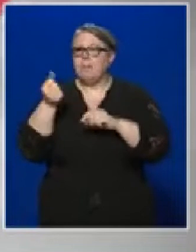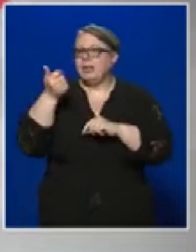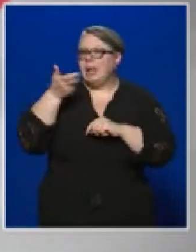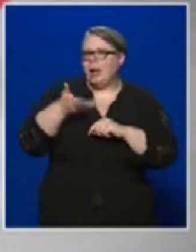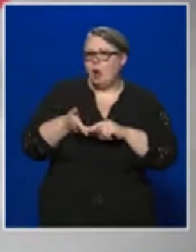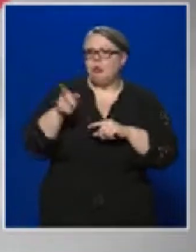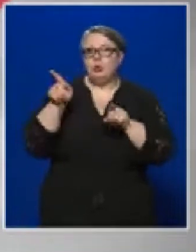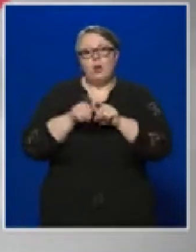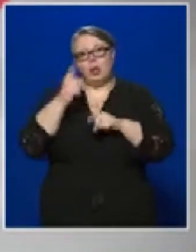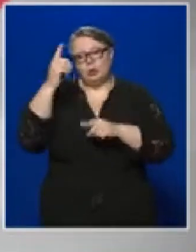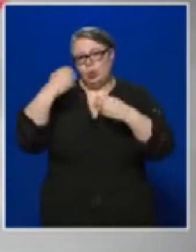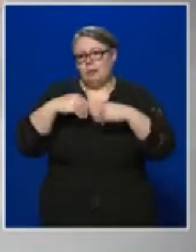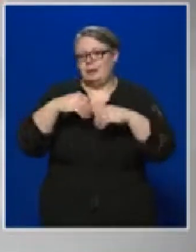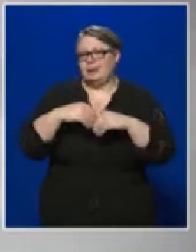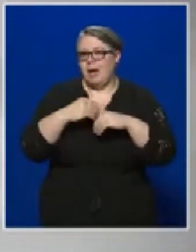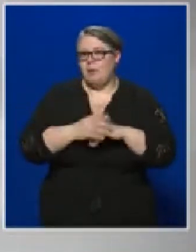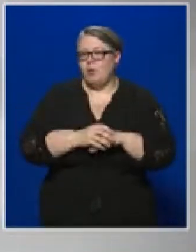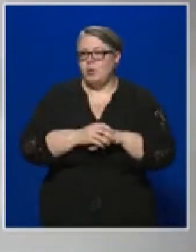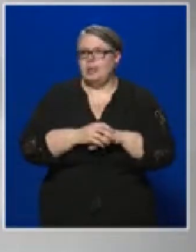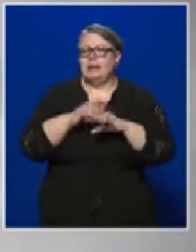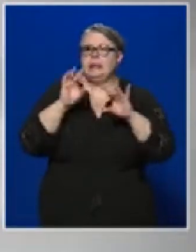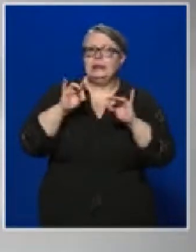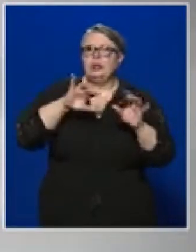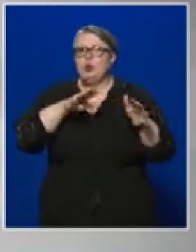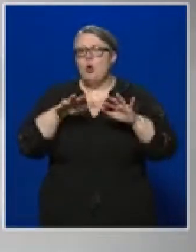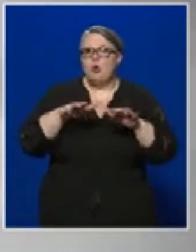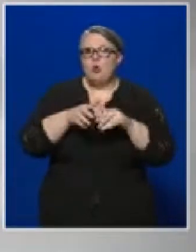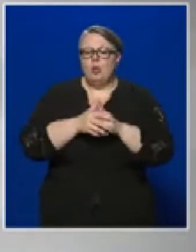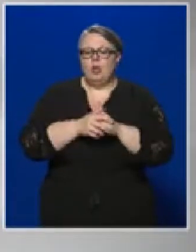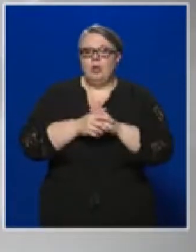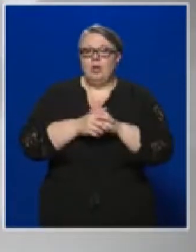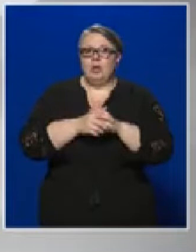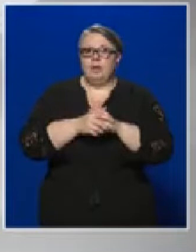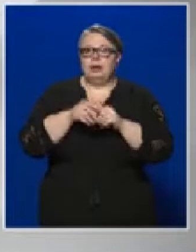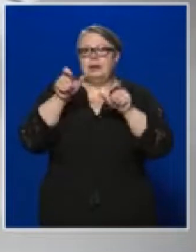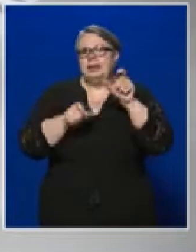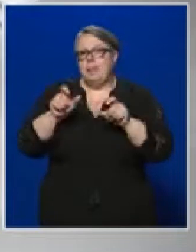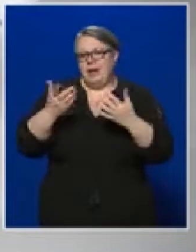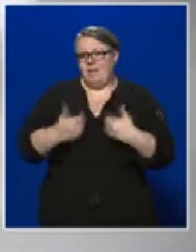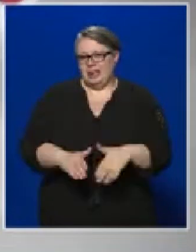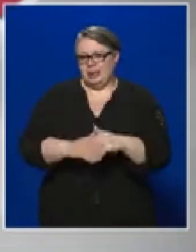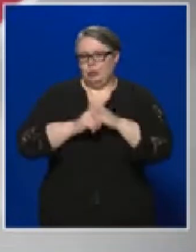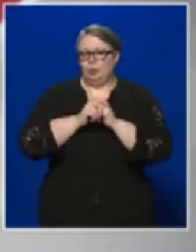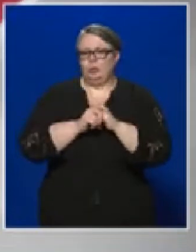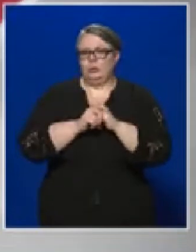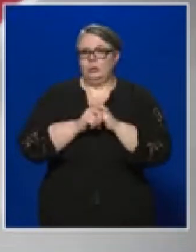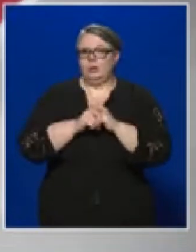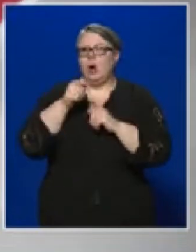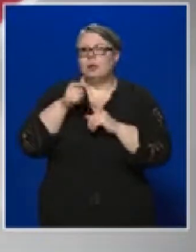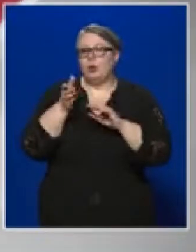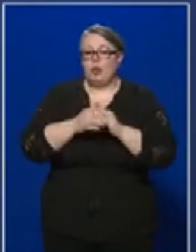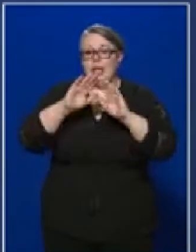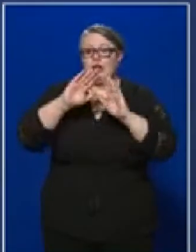emellett azonban növekszik a gyógyultak száma is. A közegészségügyi helyzeten túl Müller Cecília, a